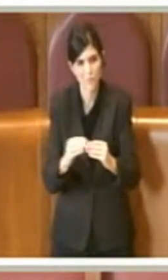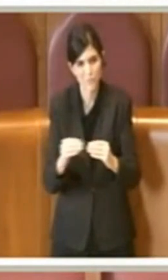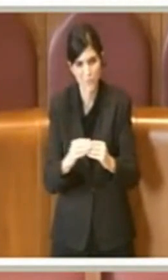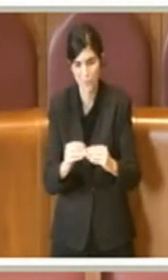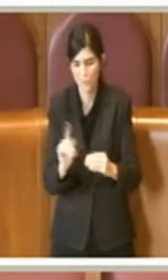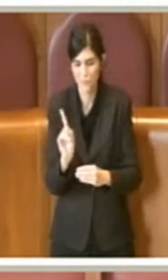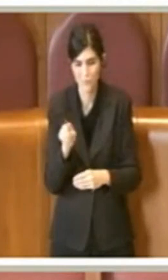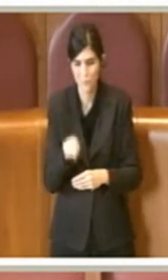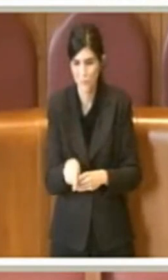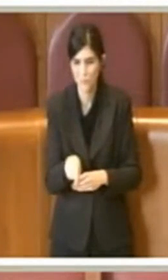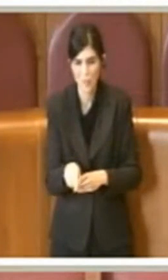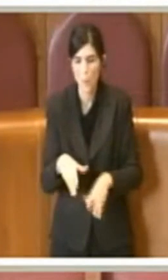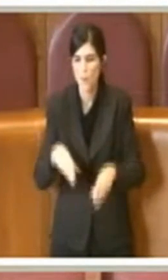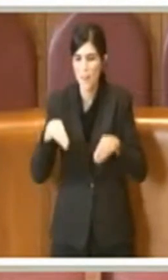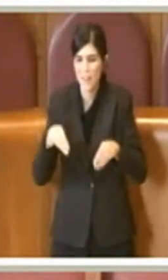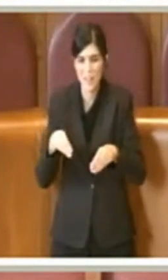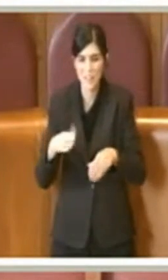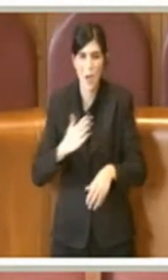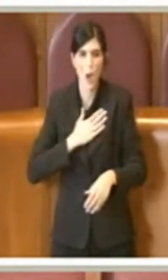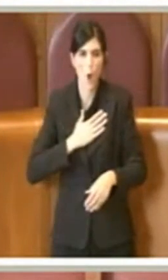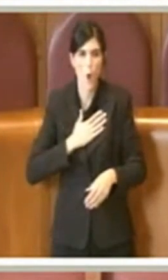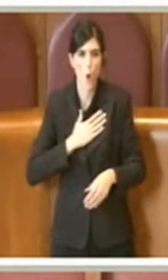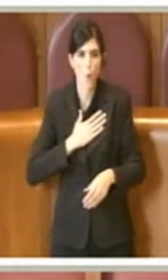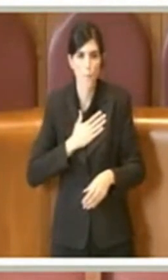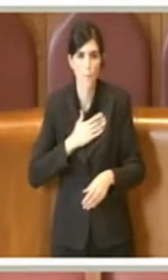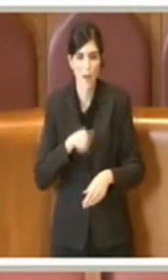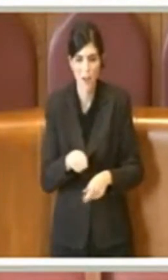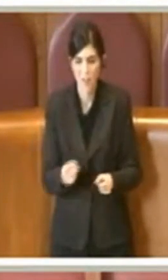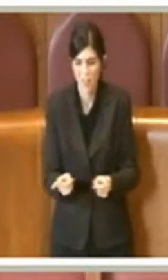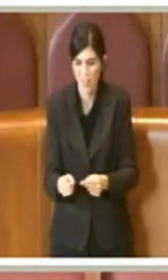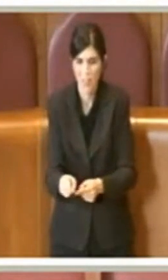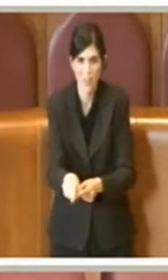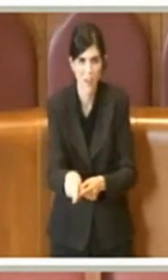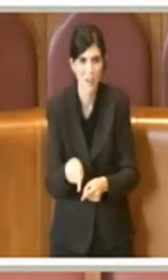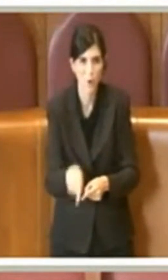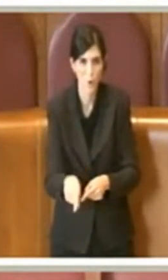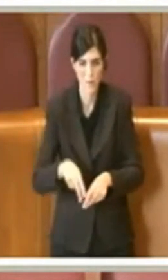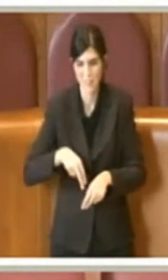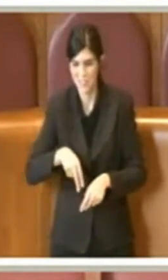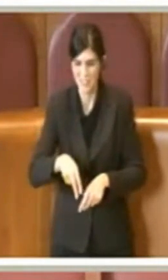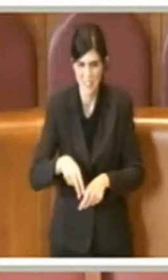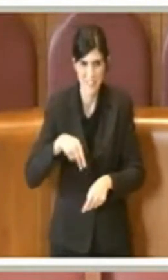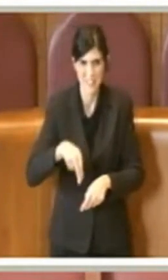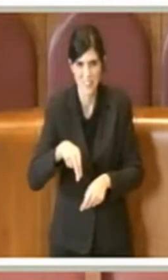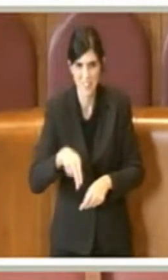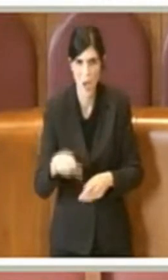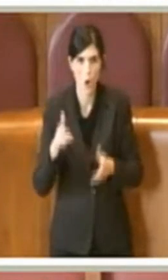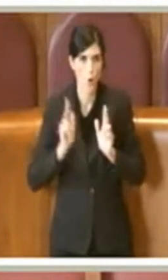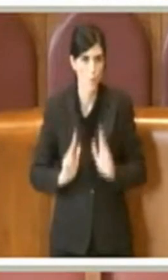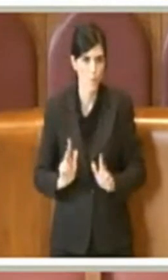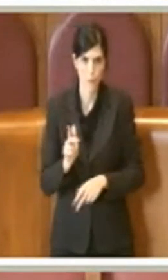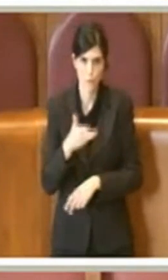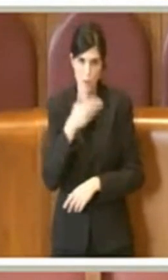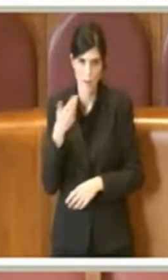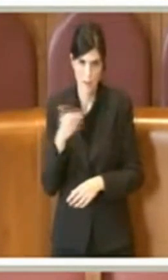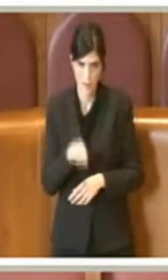cominciò a incolpare il lastricato stesso piuttosto che riconoscere le proprie